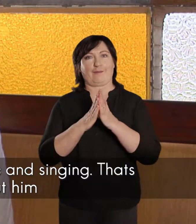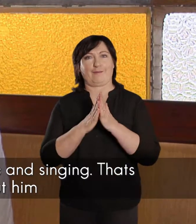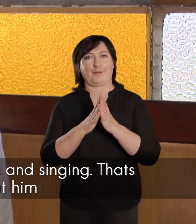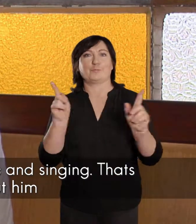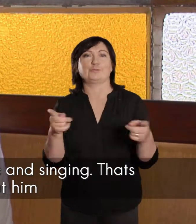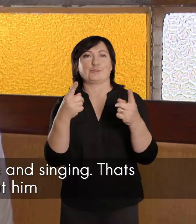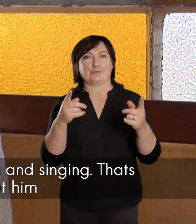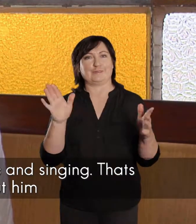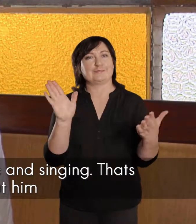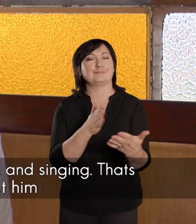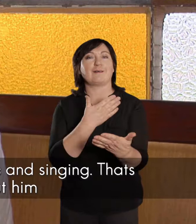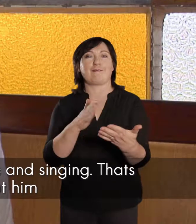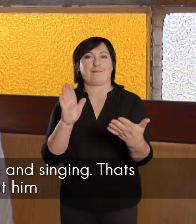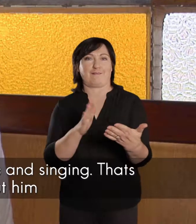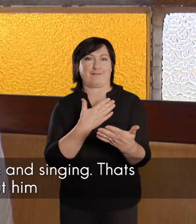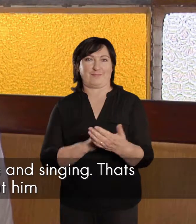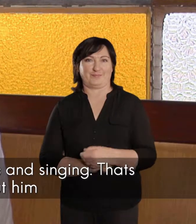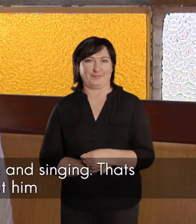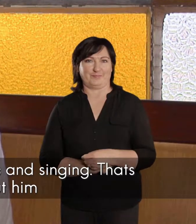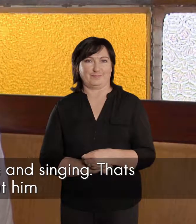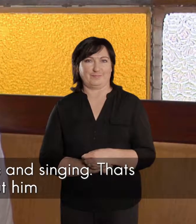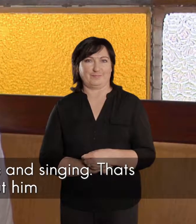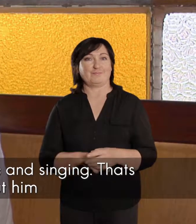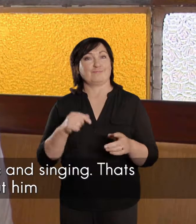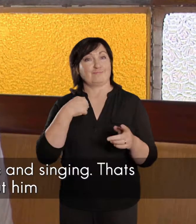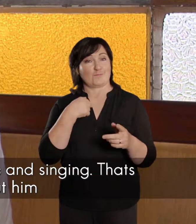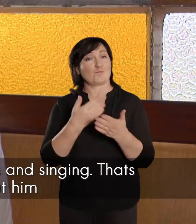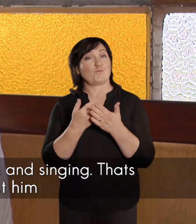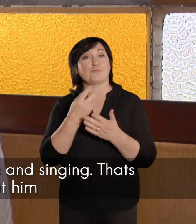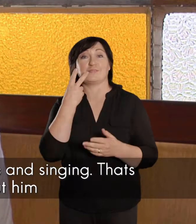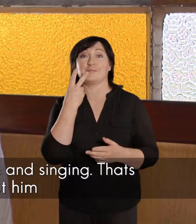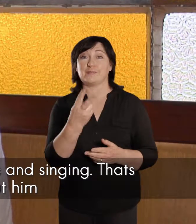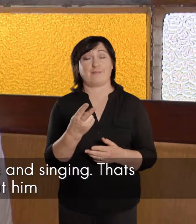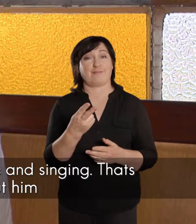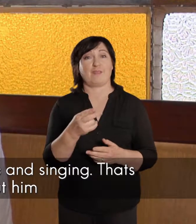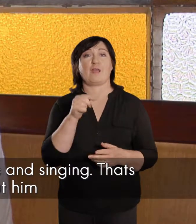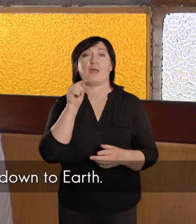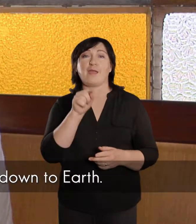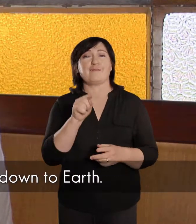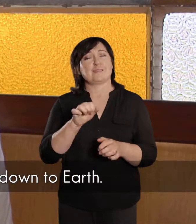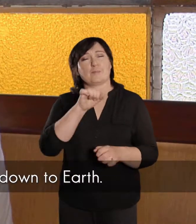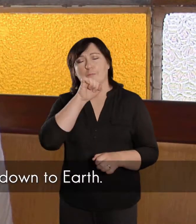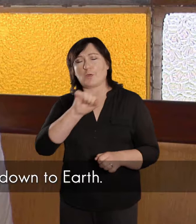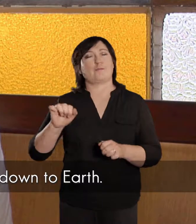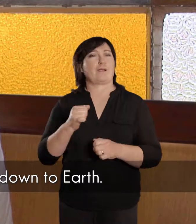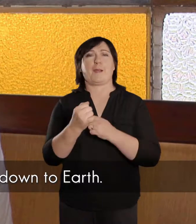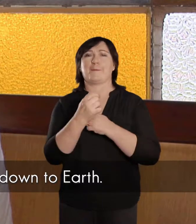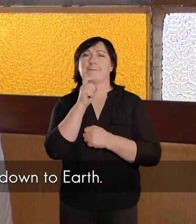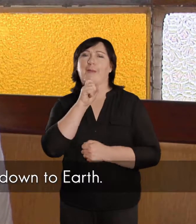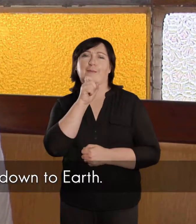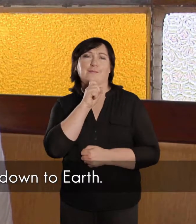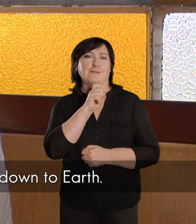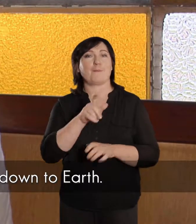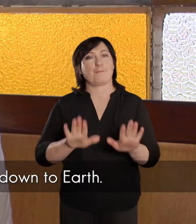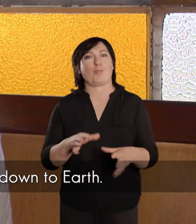muziek, en sang, en dit is wat, wat so uitgestaan het in sy leven. Hy was hier, hy was een meese mees, ja,